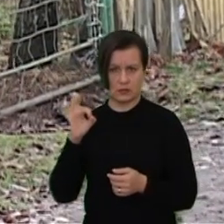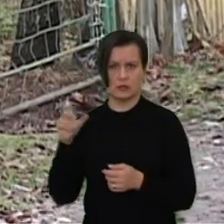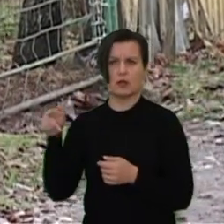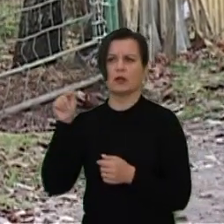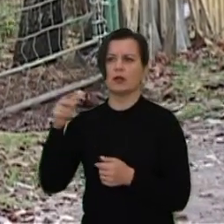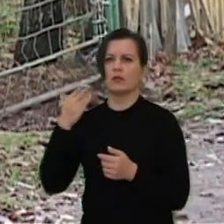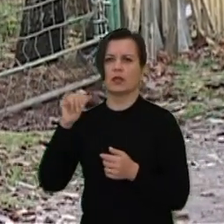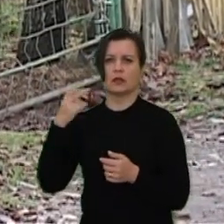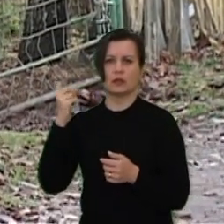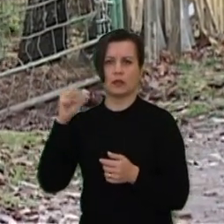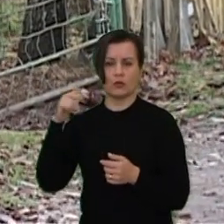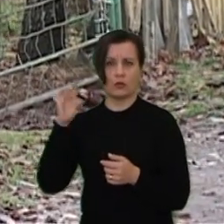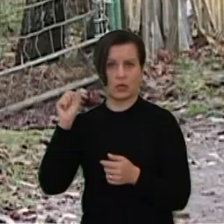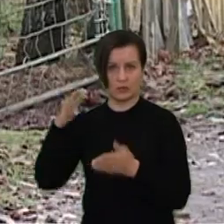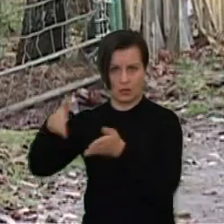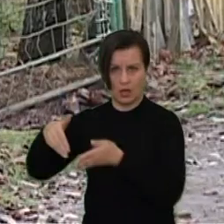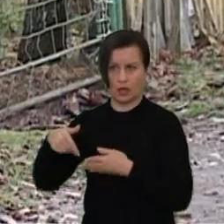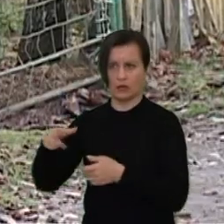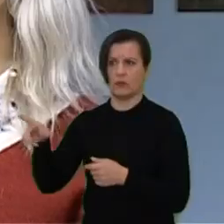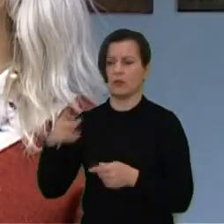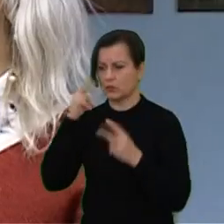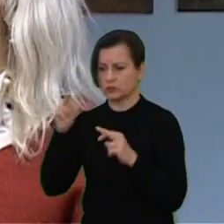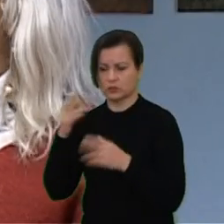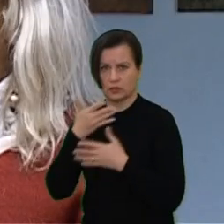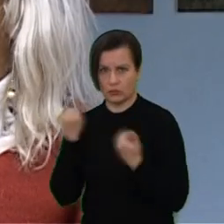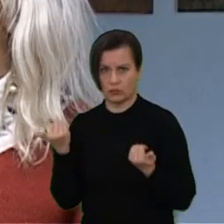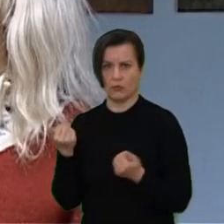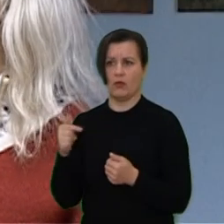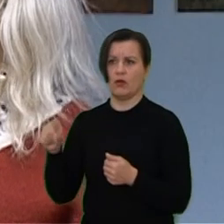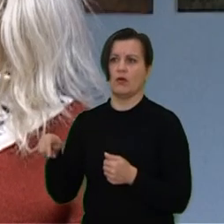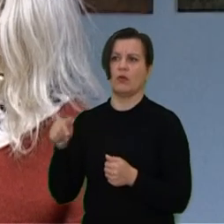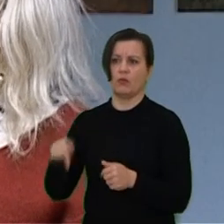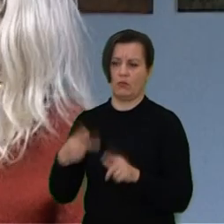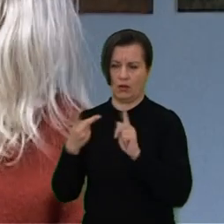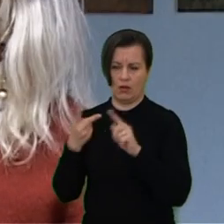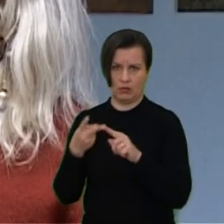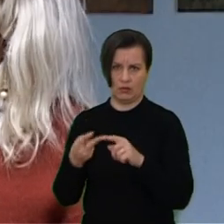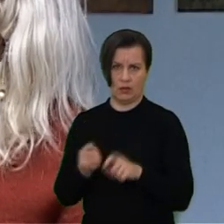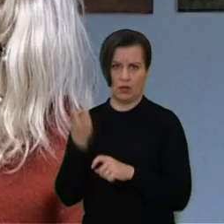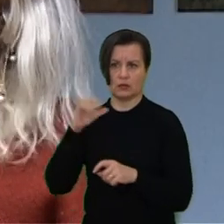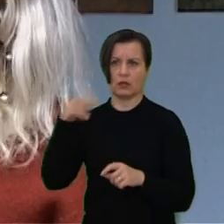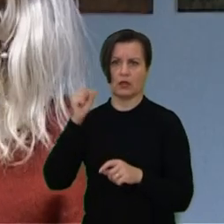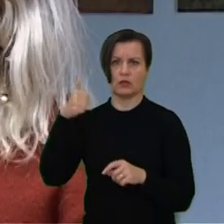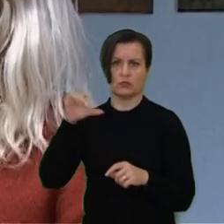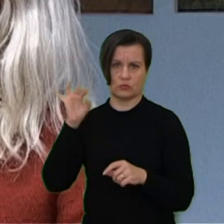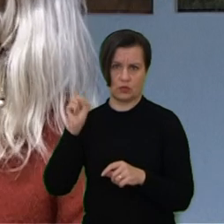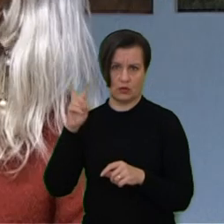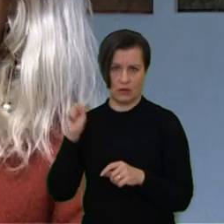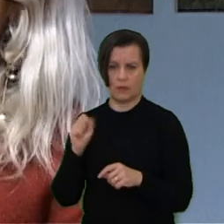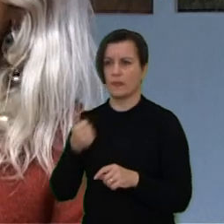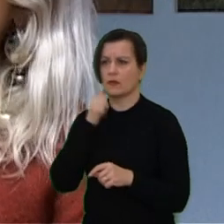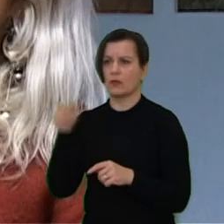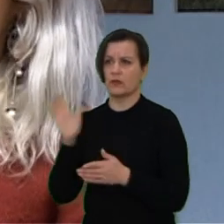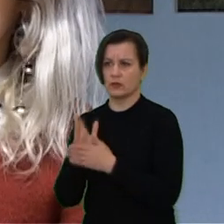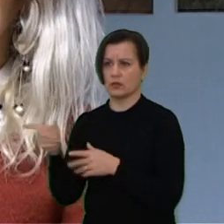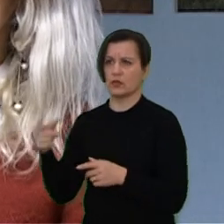turėjom Širvinsko istoriją, Mindaugo gatvėje, buvo neprižiūrėti šunis, ir jie buvo paimti dabar per mėnesį antras atvejais į Nušavos gatvę. O